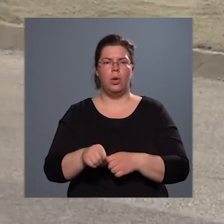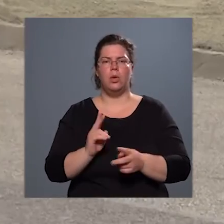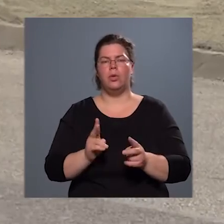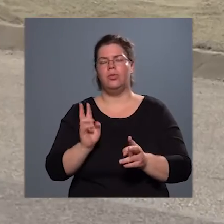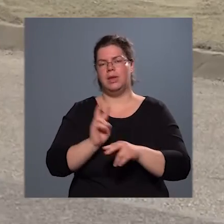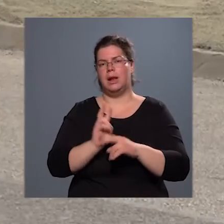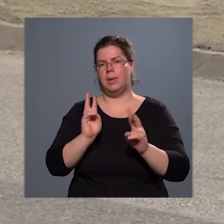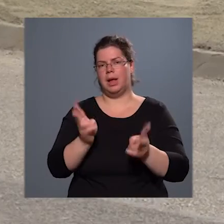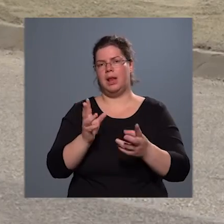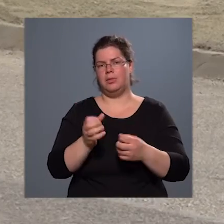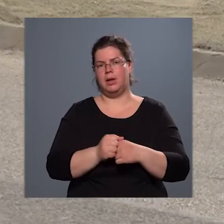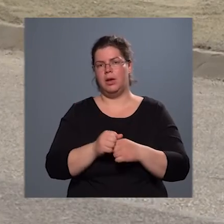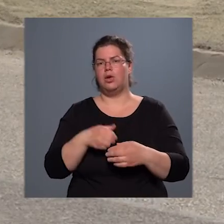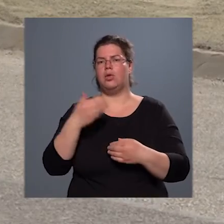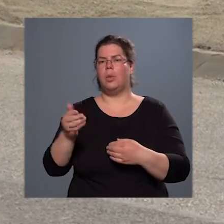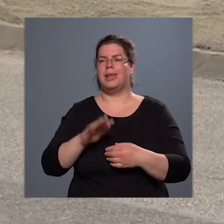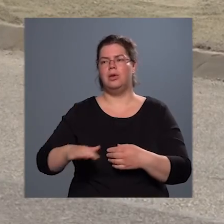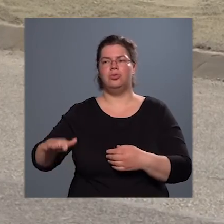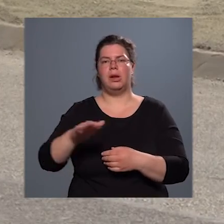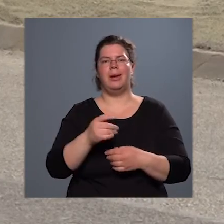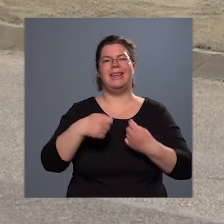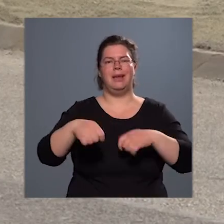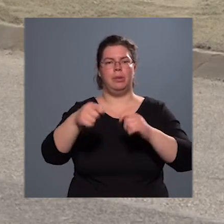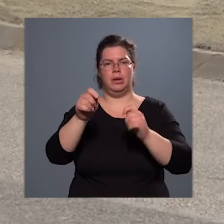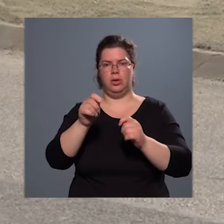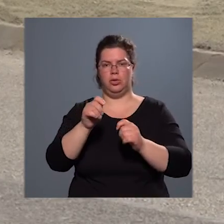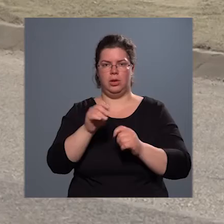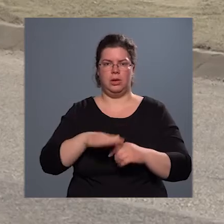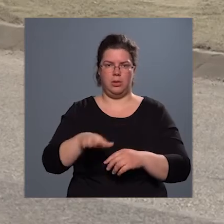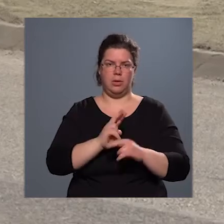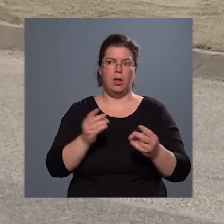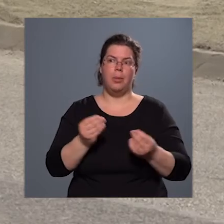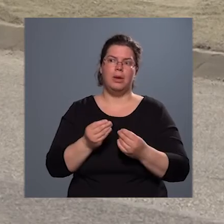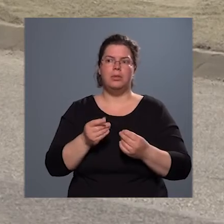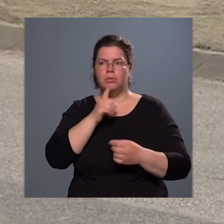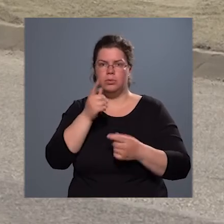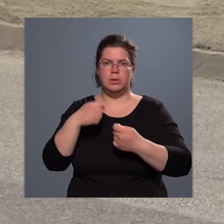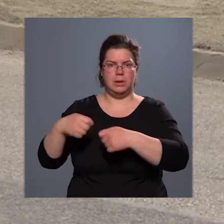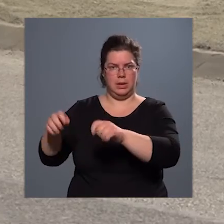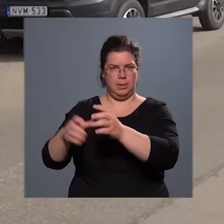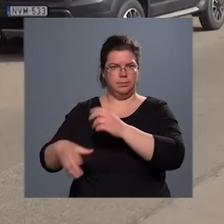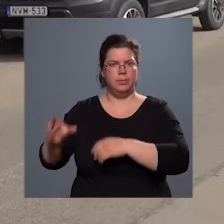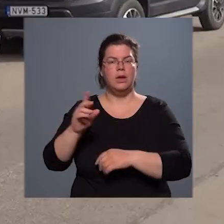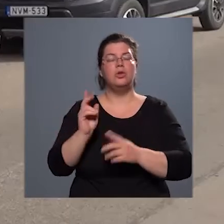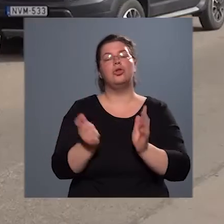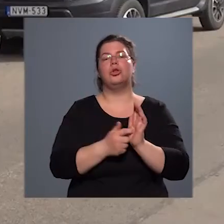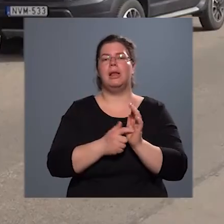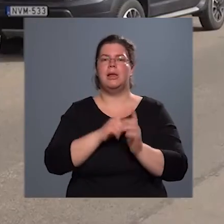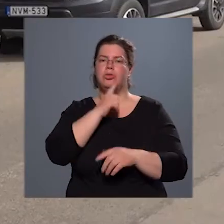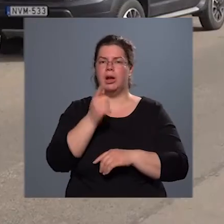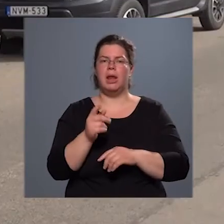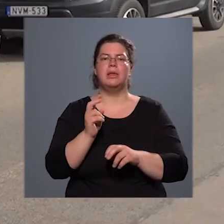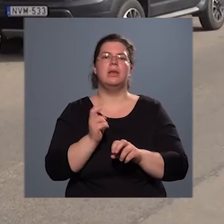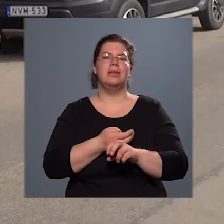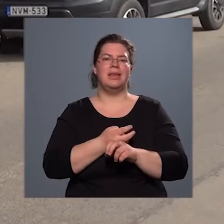szomszédos területen egy építési terület van, aminek a beépítése várható, és annak majd kötelezettsége is lesz kiépíteni Szilárd burkolattal ezt